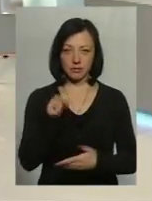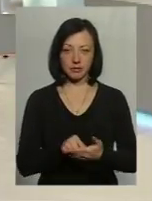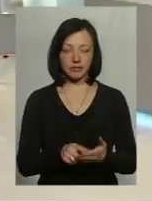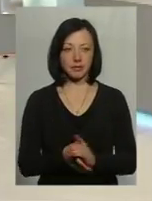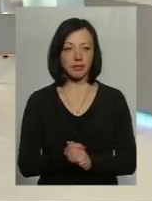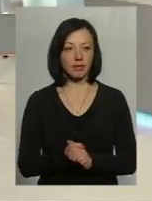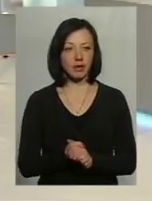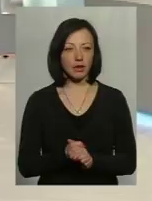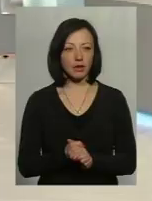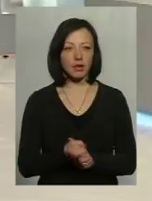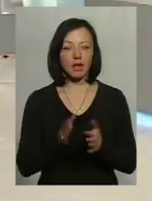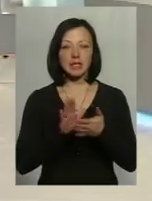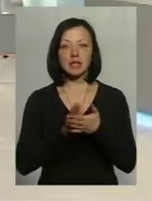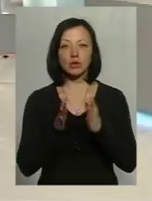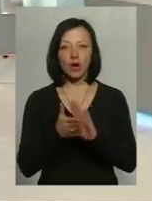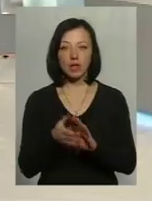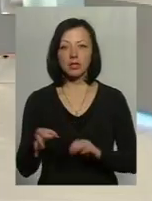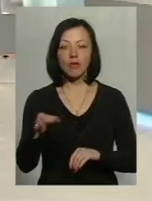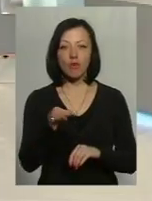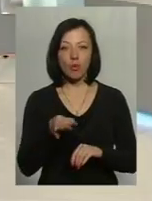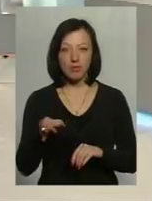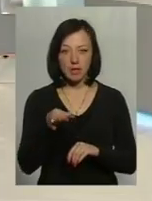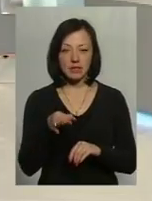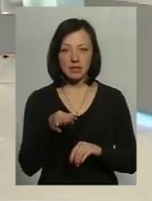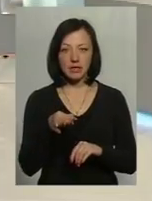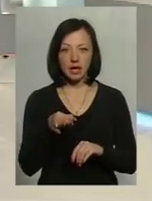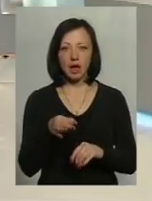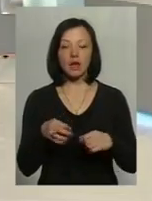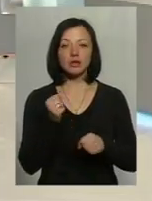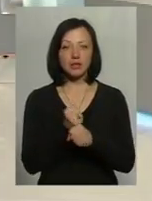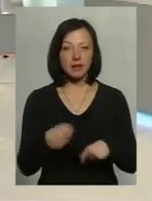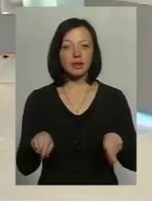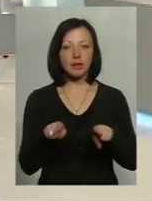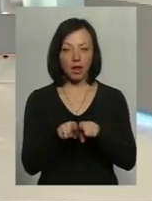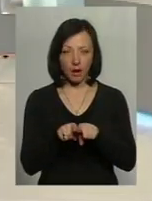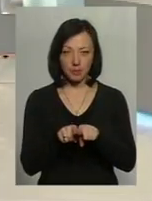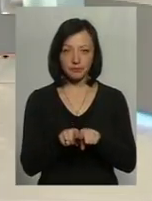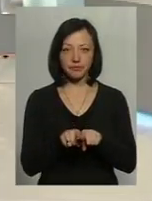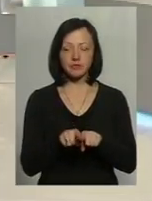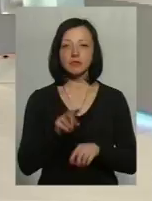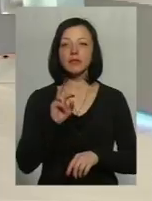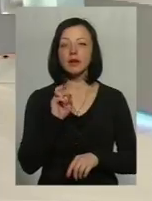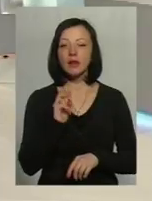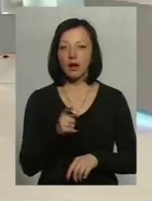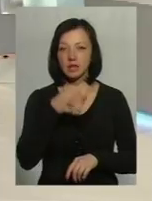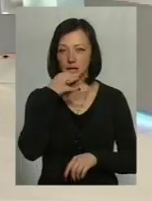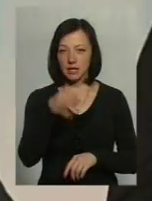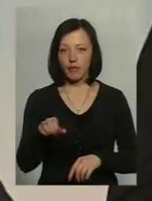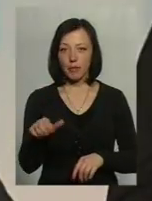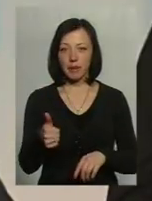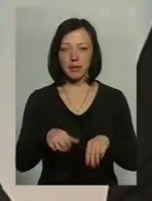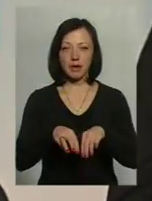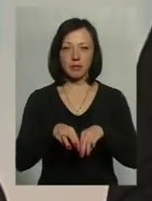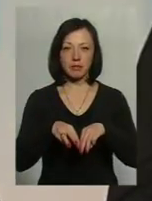Ситуація в області побудована в цьому напрямку наступним чином. Як сказав прем'єр-міністр, в